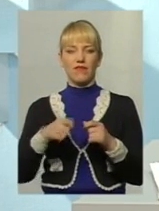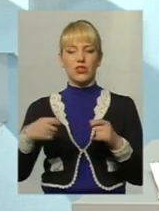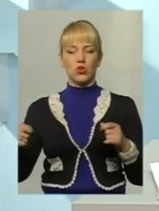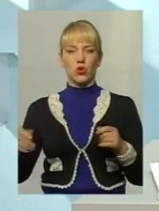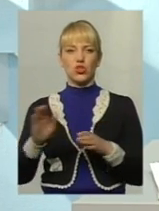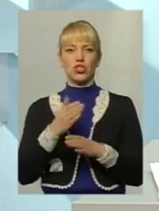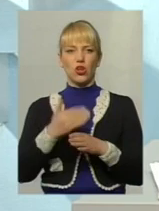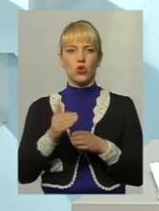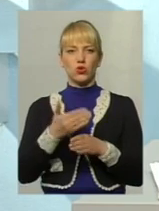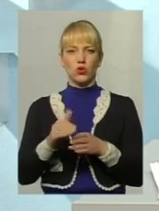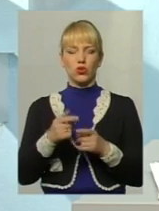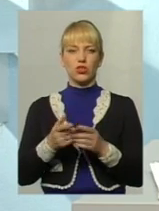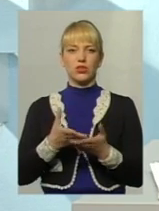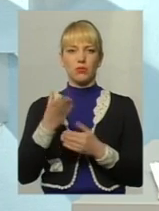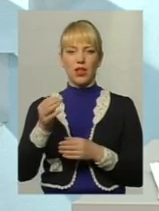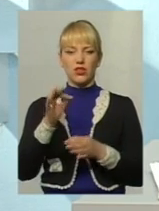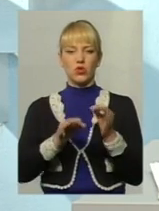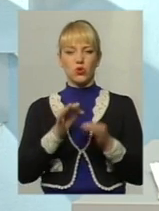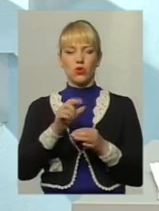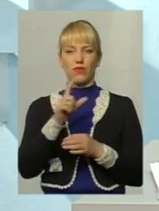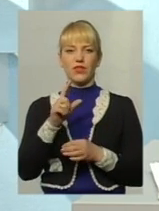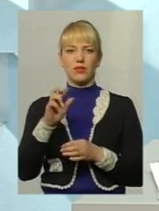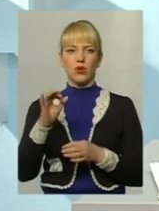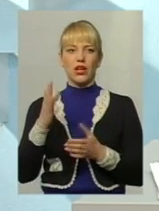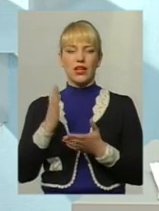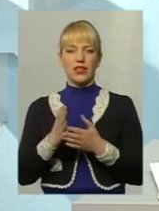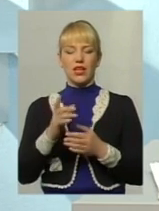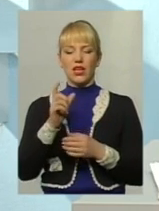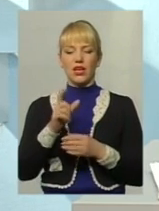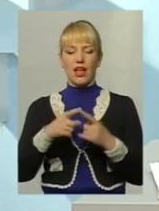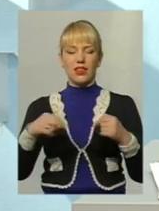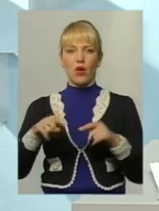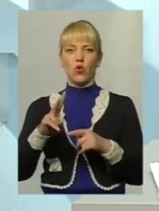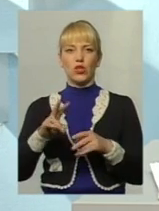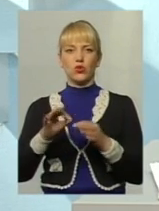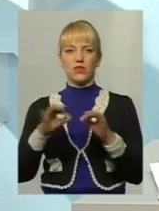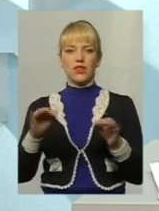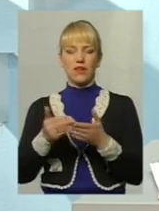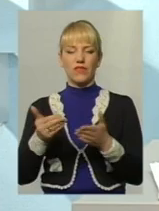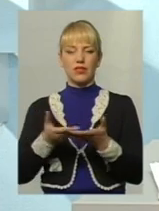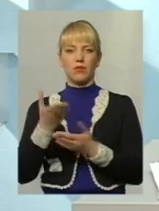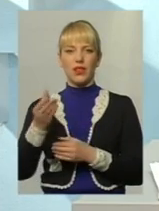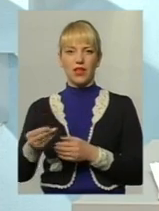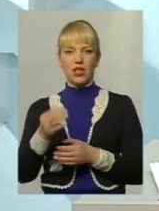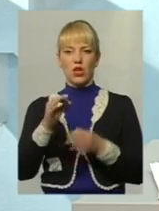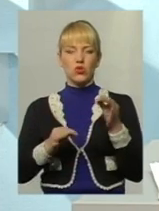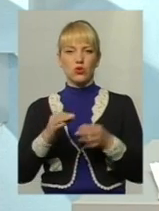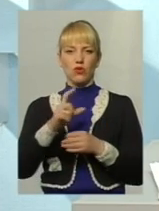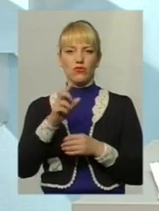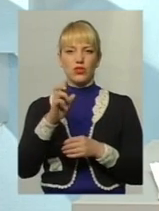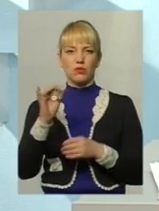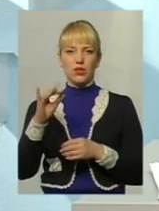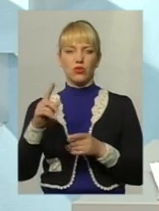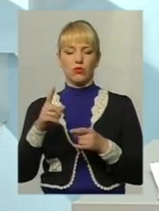розстрочки сплати судового збору, для звільнення. Є категорії, які звільнені від сплати судового збору. Тому краще звернутися,